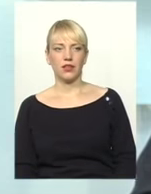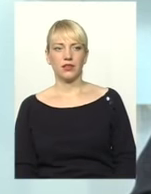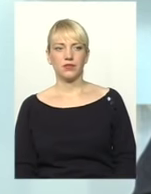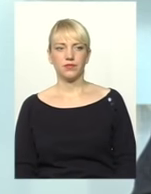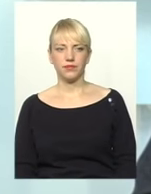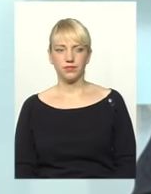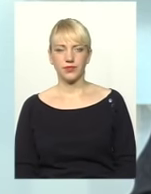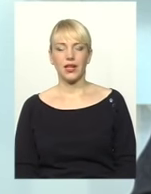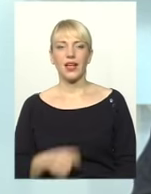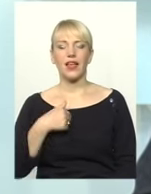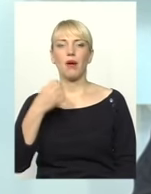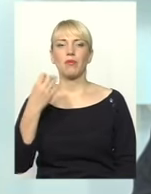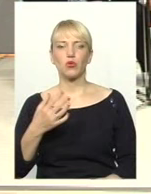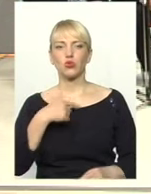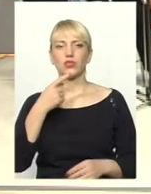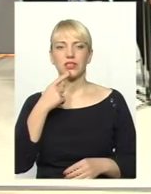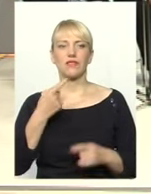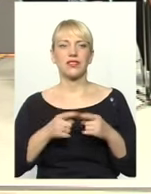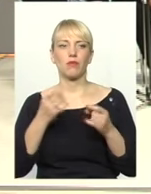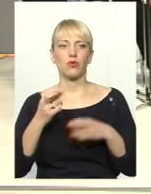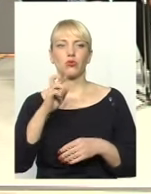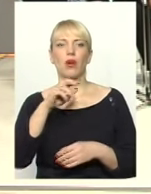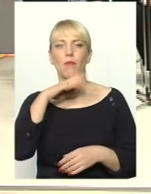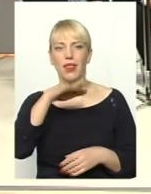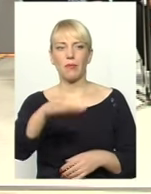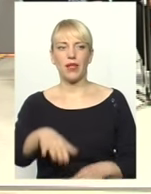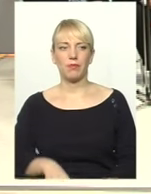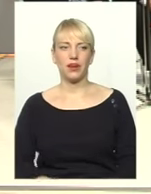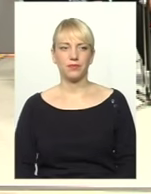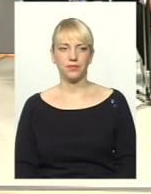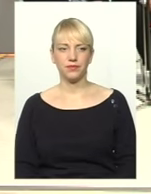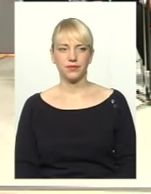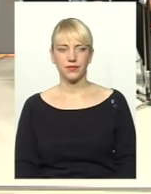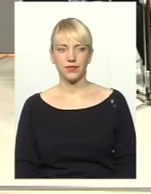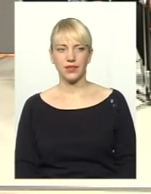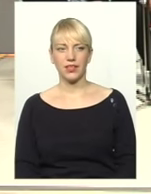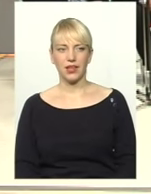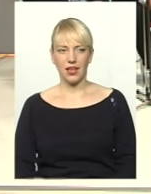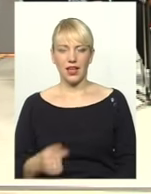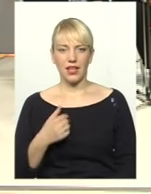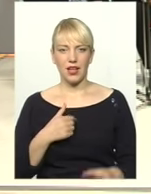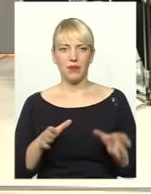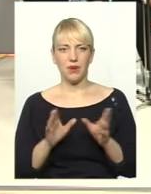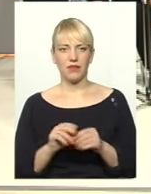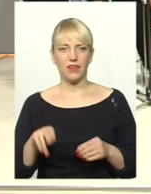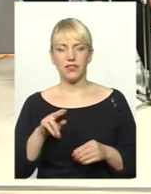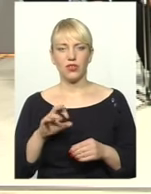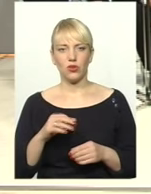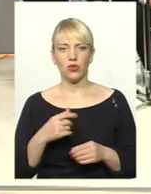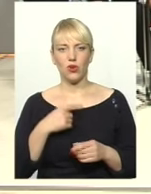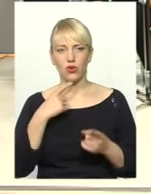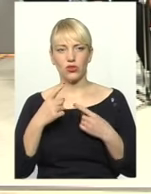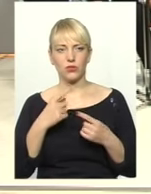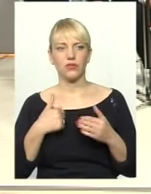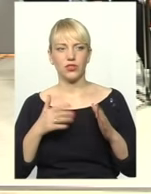це просто бла-бла. Нічого там немає. Іване Ярославович, до нас приєднався до розмови. Тільки з